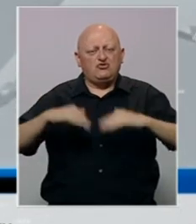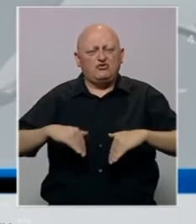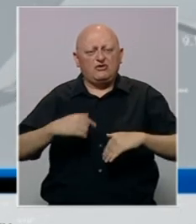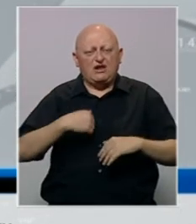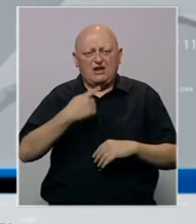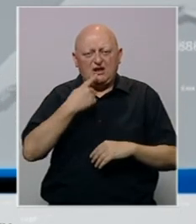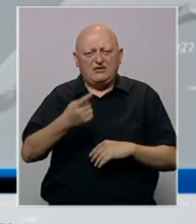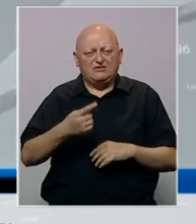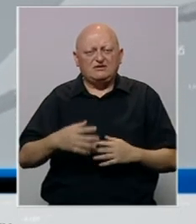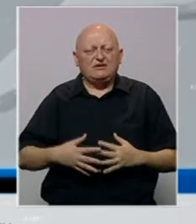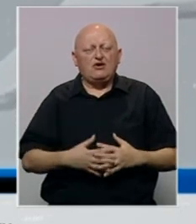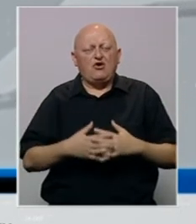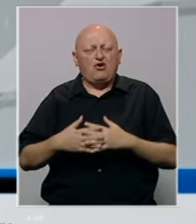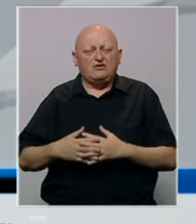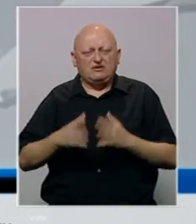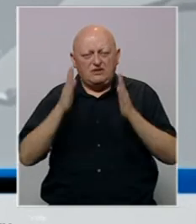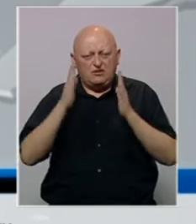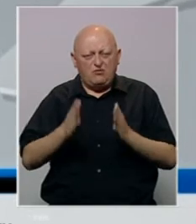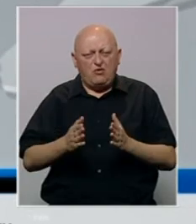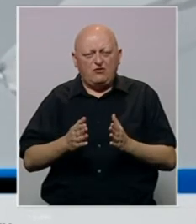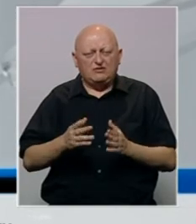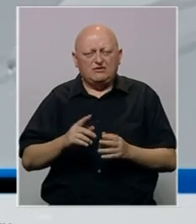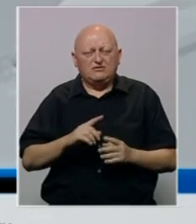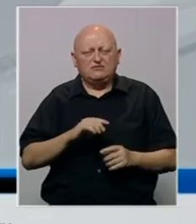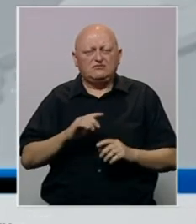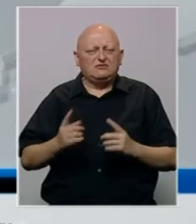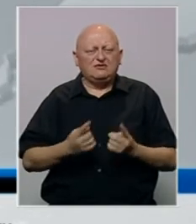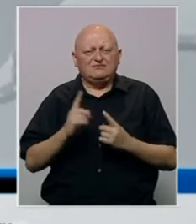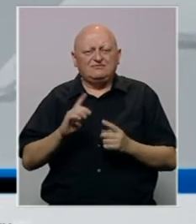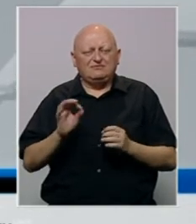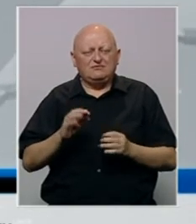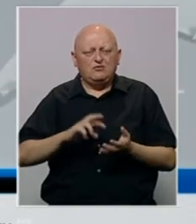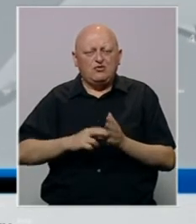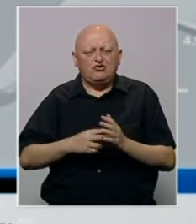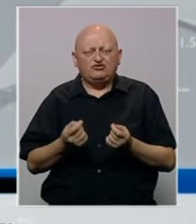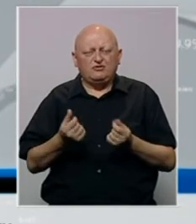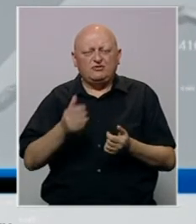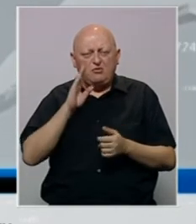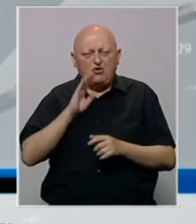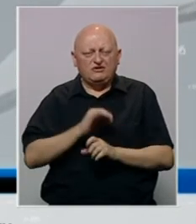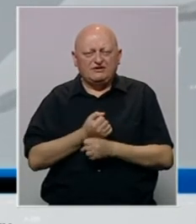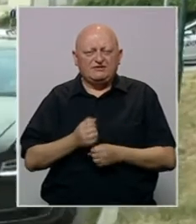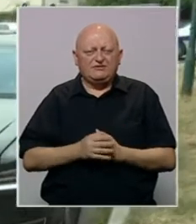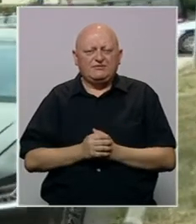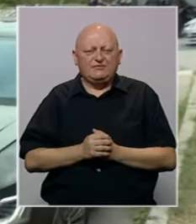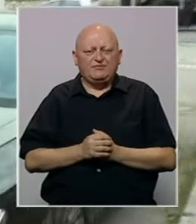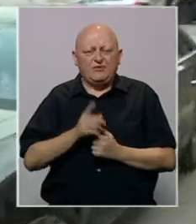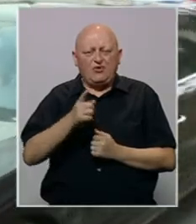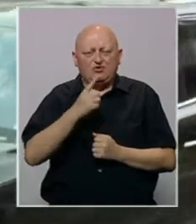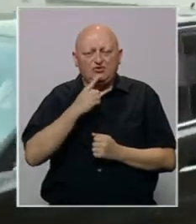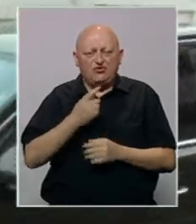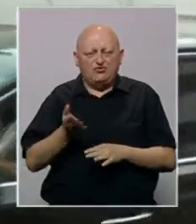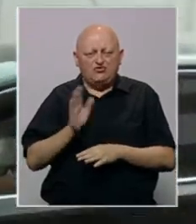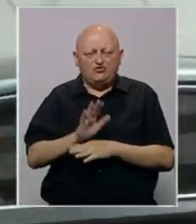ja bih rekla, i odnose, i povjerenje, a i destabilizirao političke prilike u BiH. Oni koji su